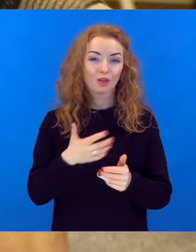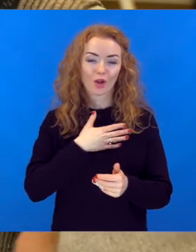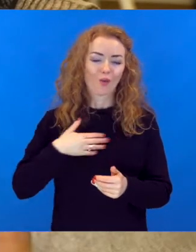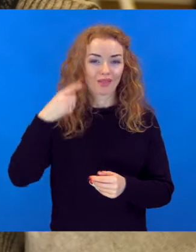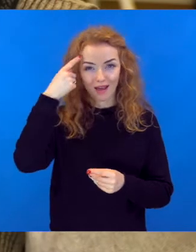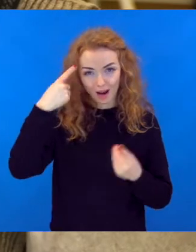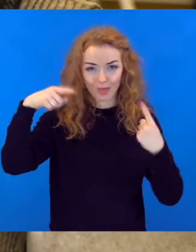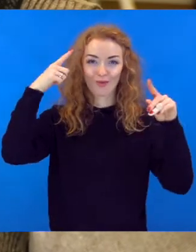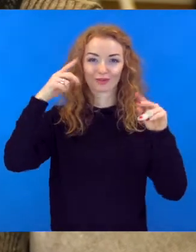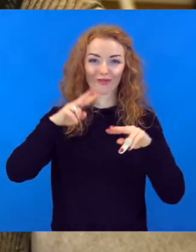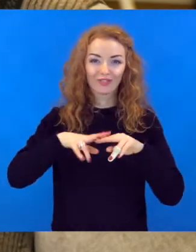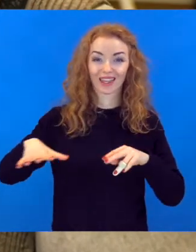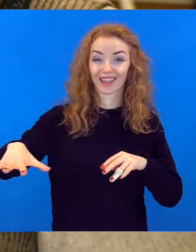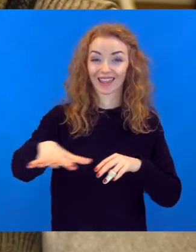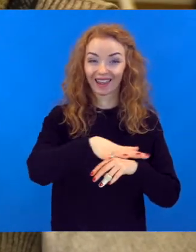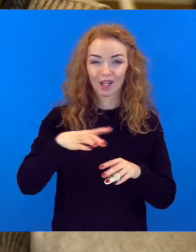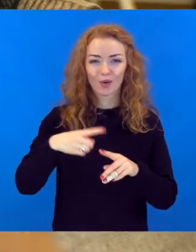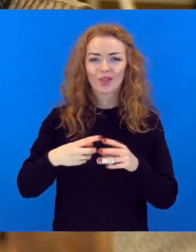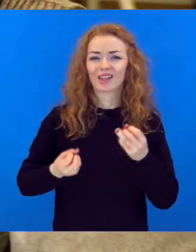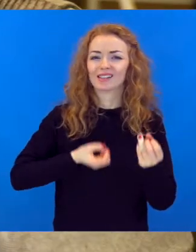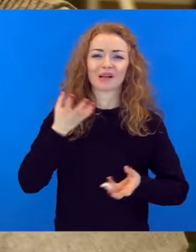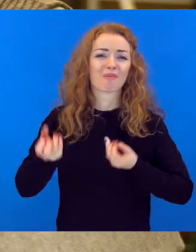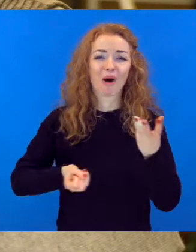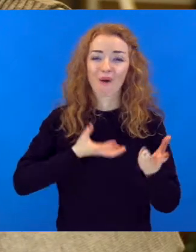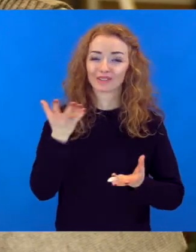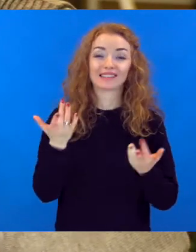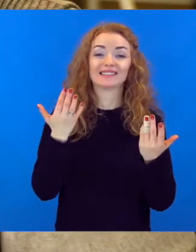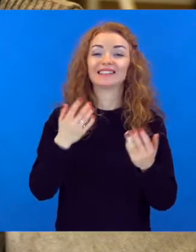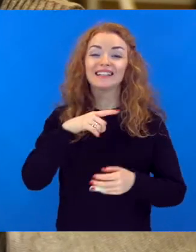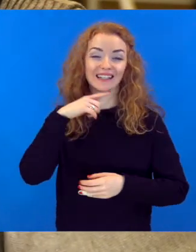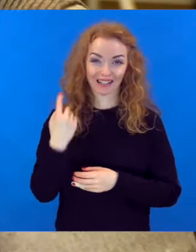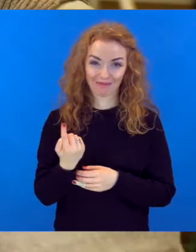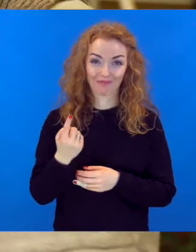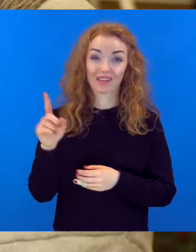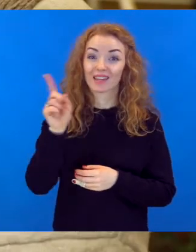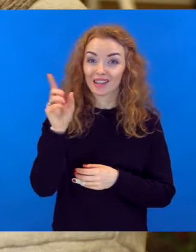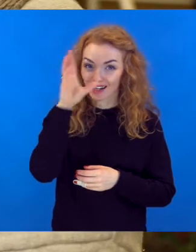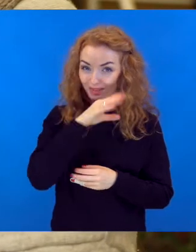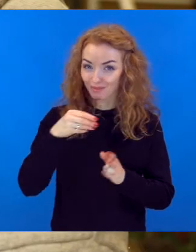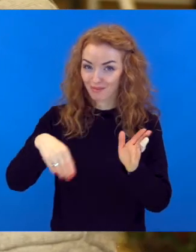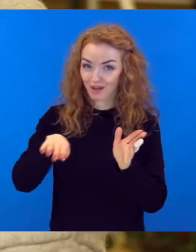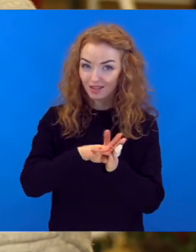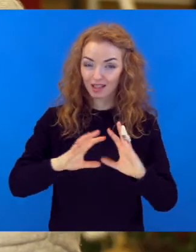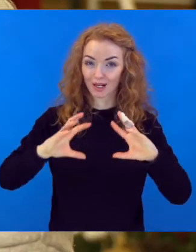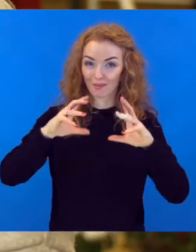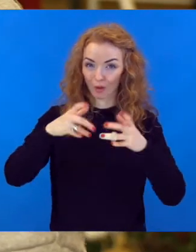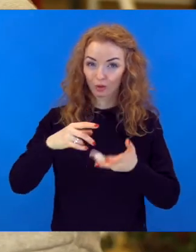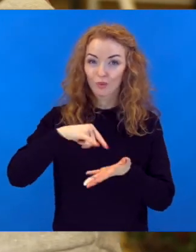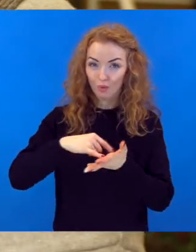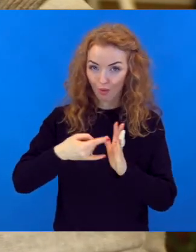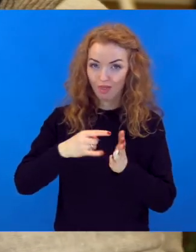ļoti radošu vidi un izpausties tik, cik grib. Ir iespēja piedalīties